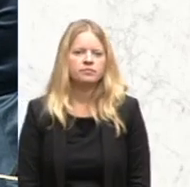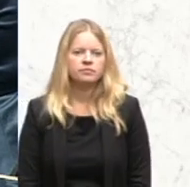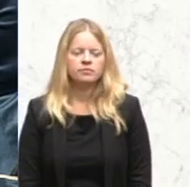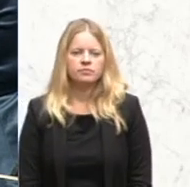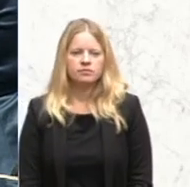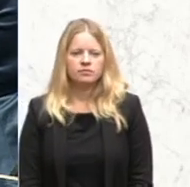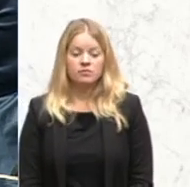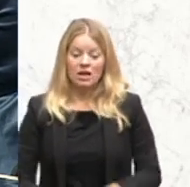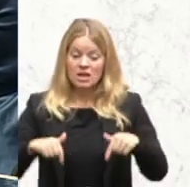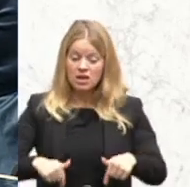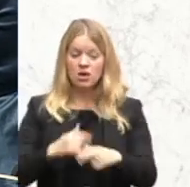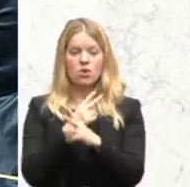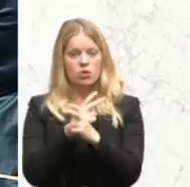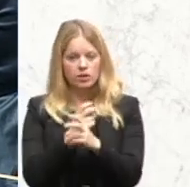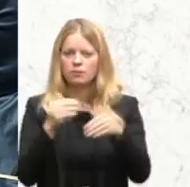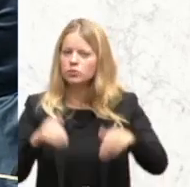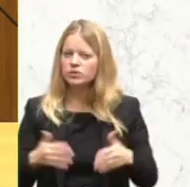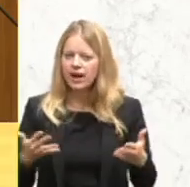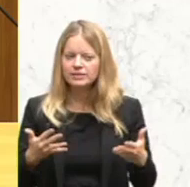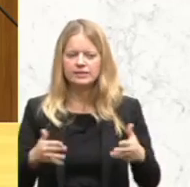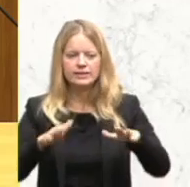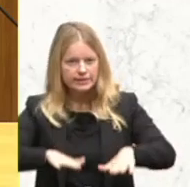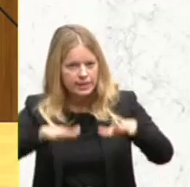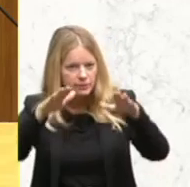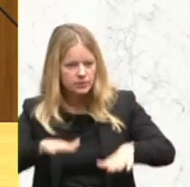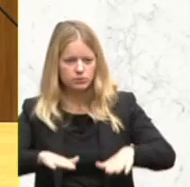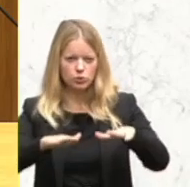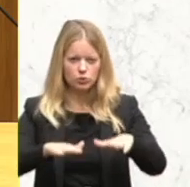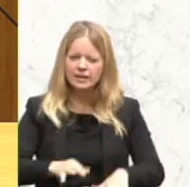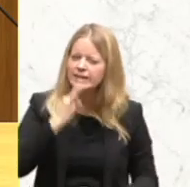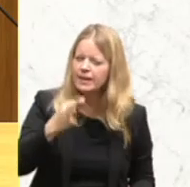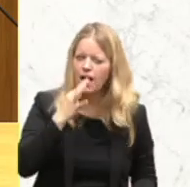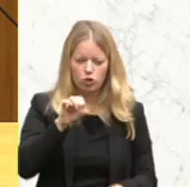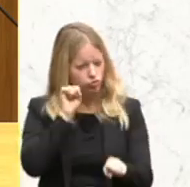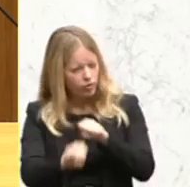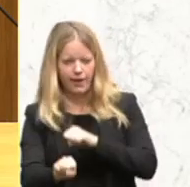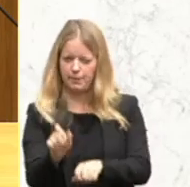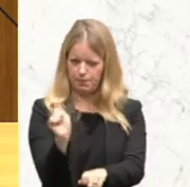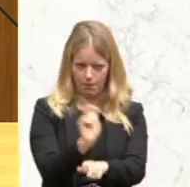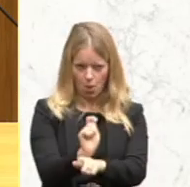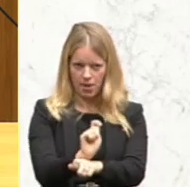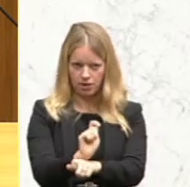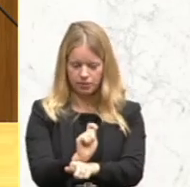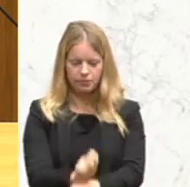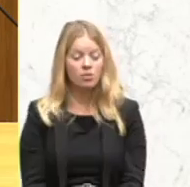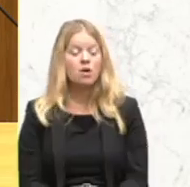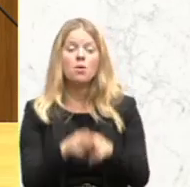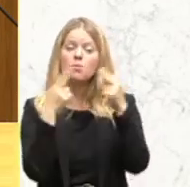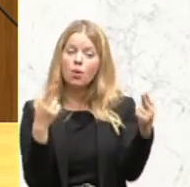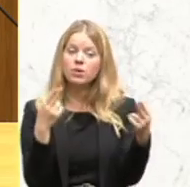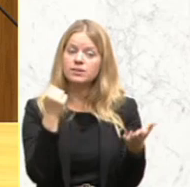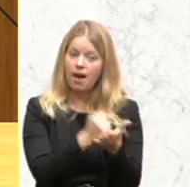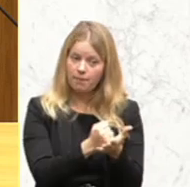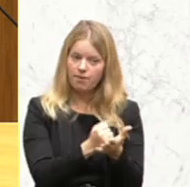Und hier in Österreich muss man den Islamismus unter strenger Beobachtung halten. Das Bundesamt für Verfassungsschutz und